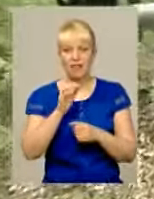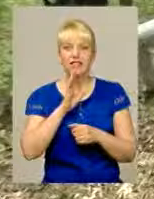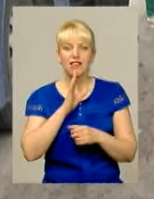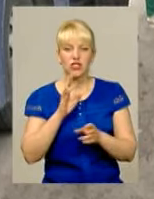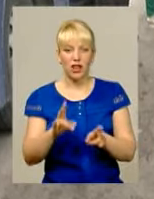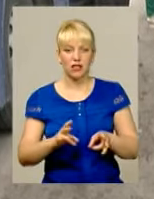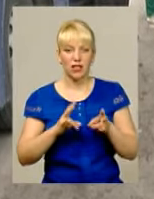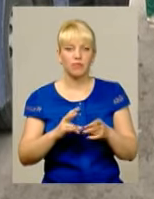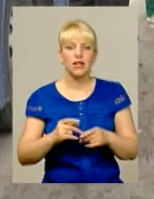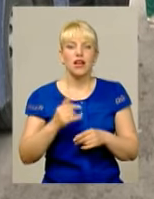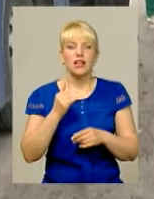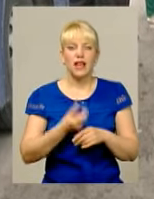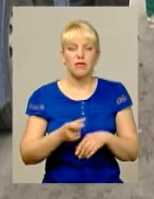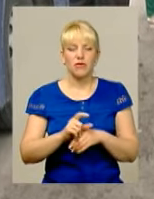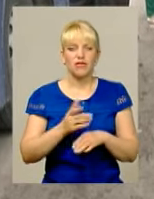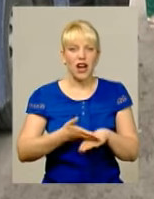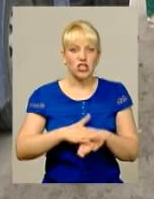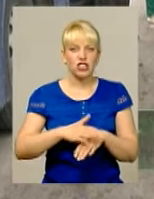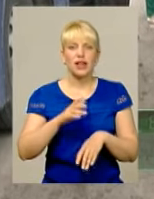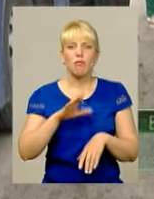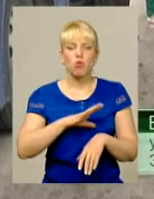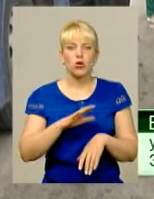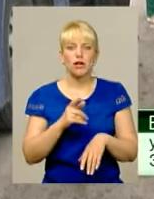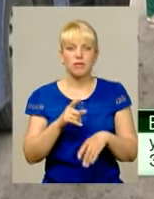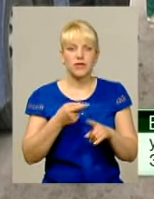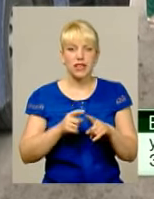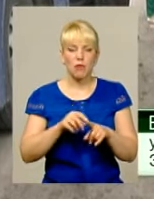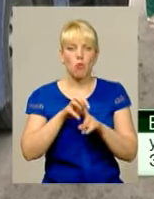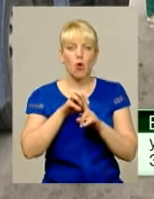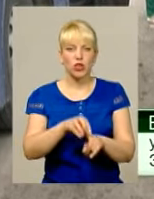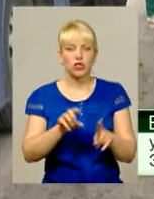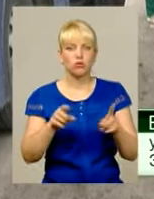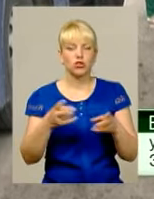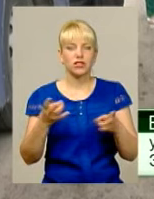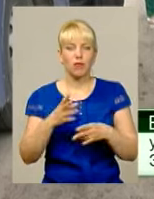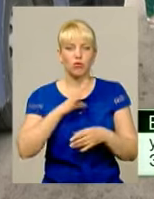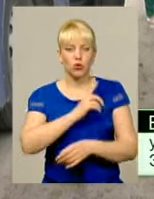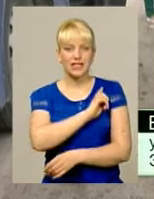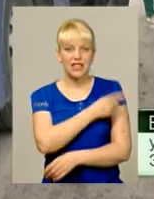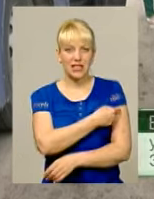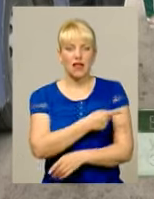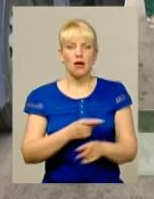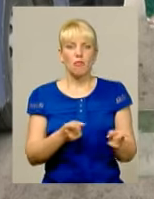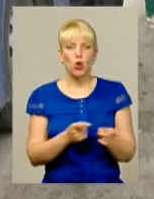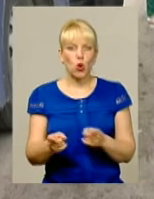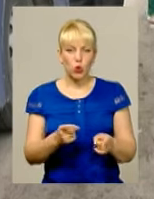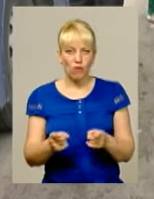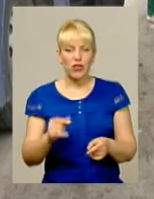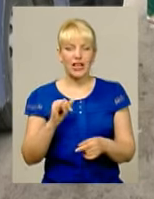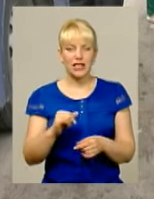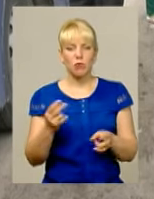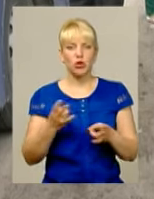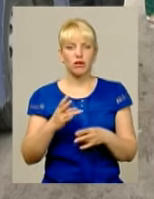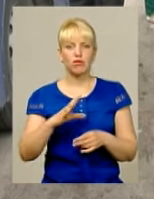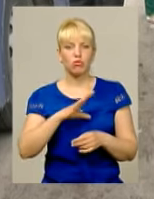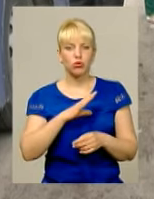дівчата Найважчий для мене був кроспохід, напевно, тому що це потрібна була сильна фізична підготовка і потрібно